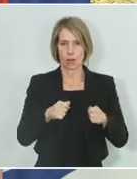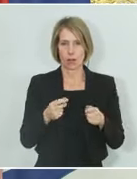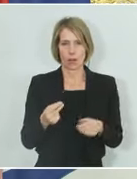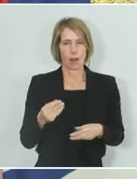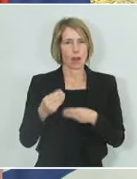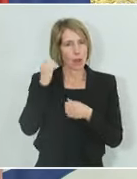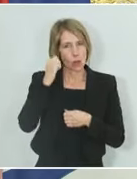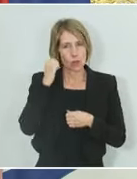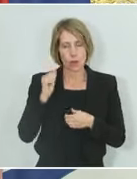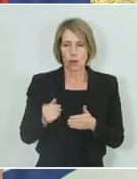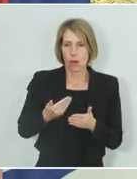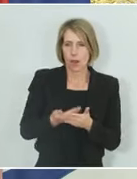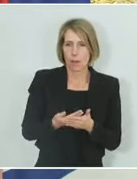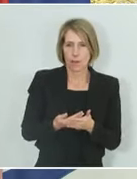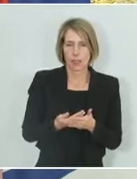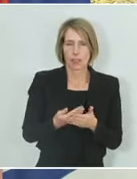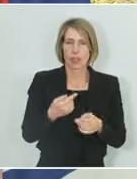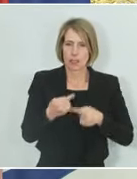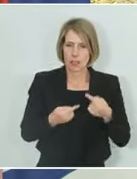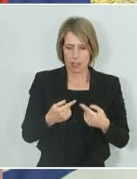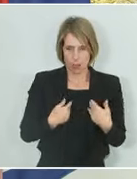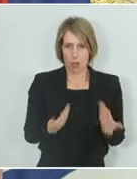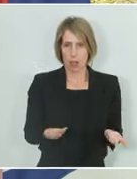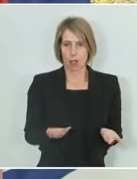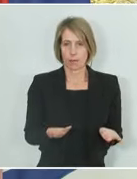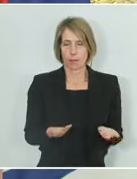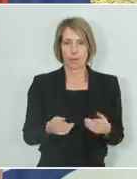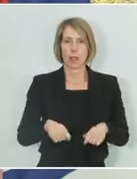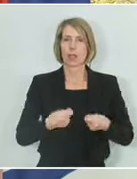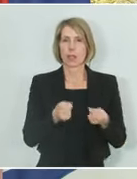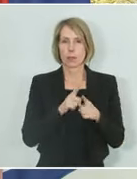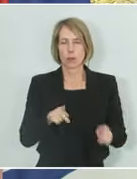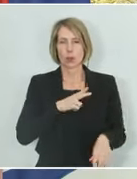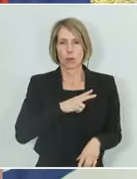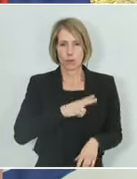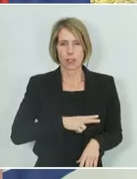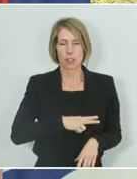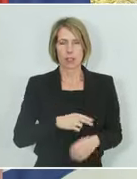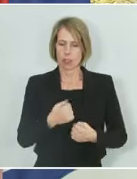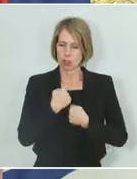weil es nur Frieden und Stabilität und Sicherheit gibt, wenn man zueinander findet.